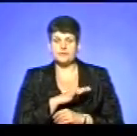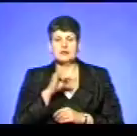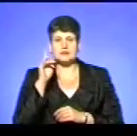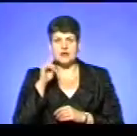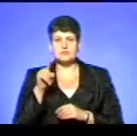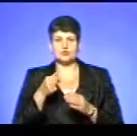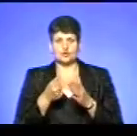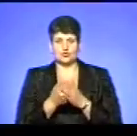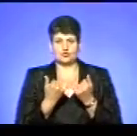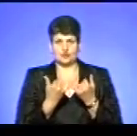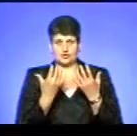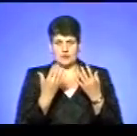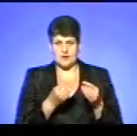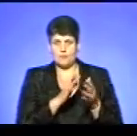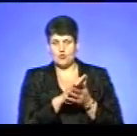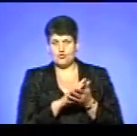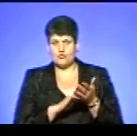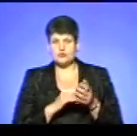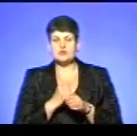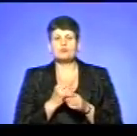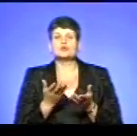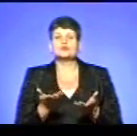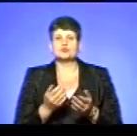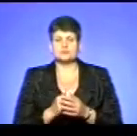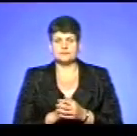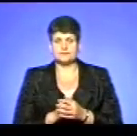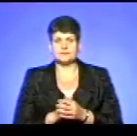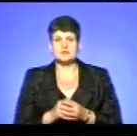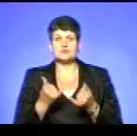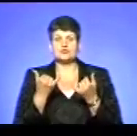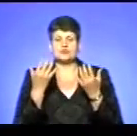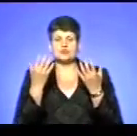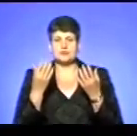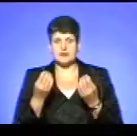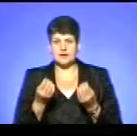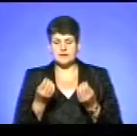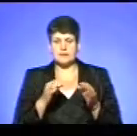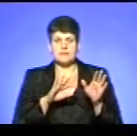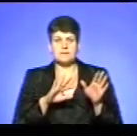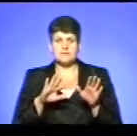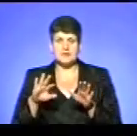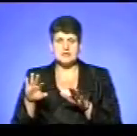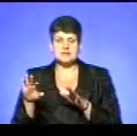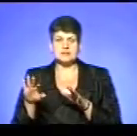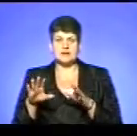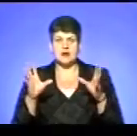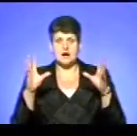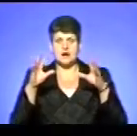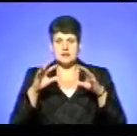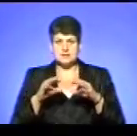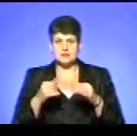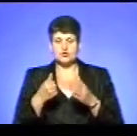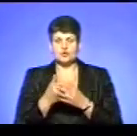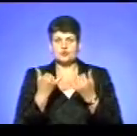продовжуються роботи. Які, зокрема? На сьогоднішній день, після безпосереднього гасіння і по